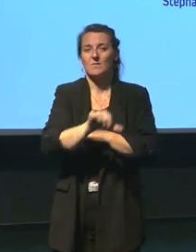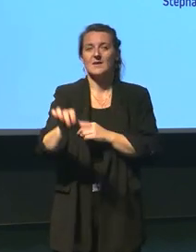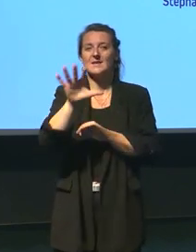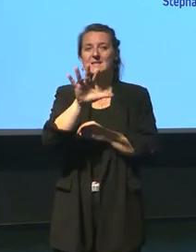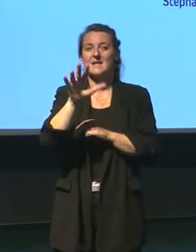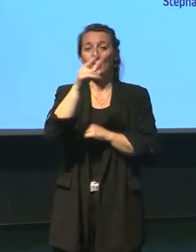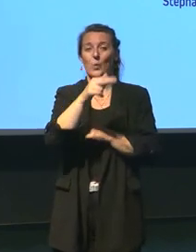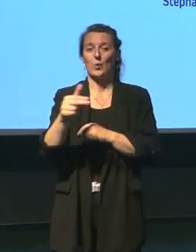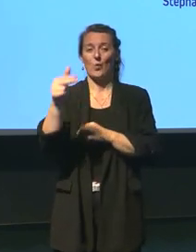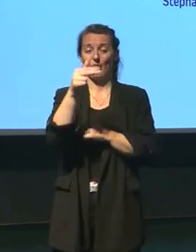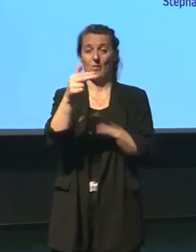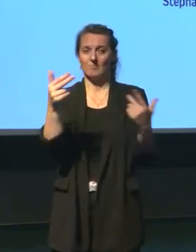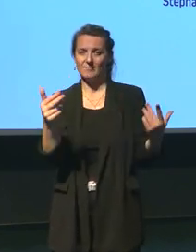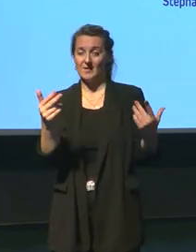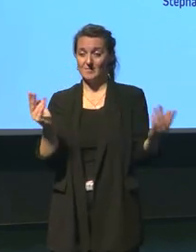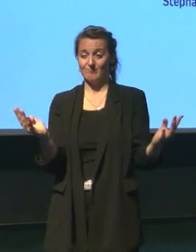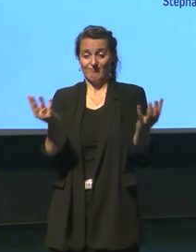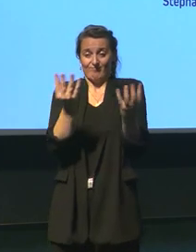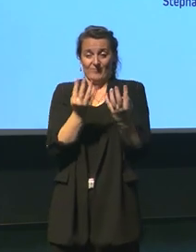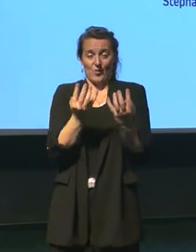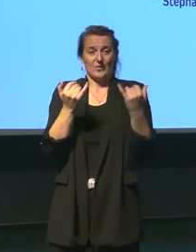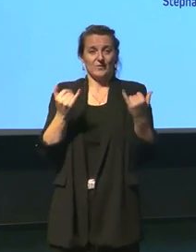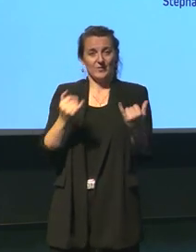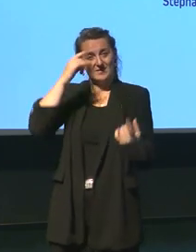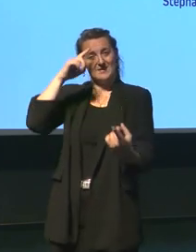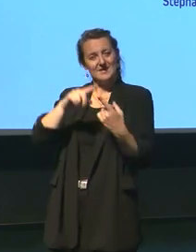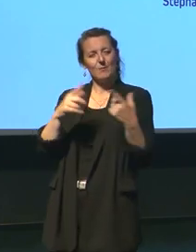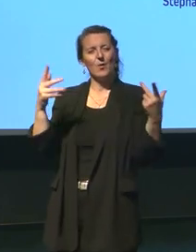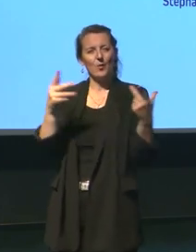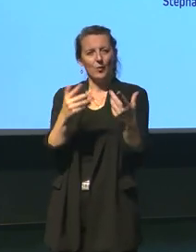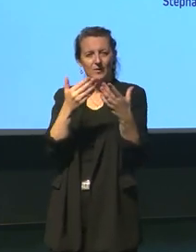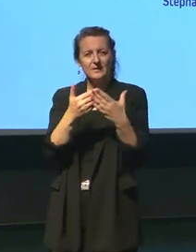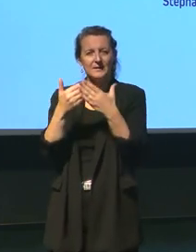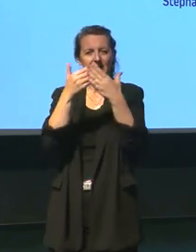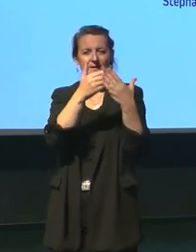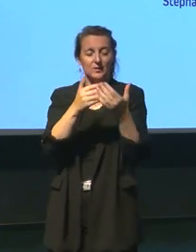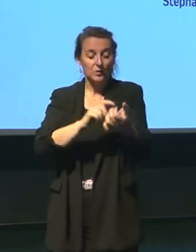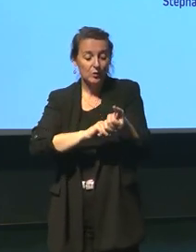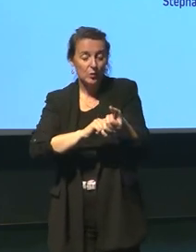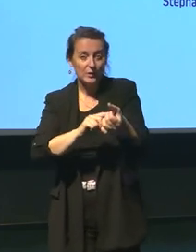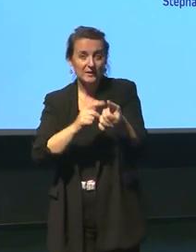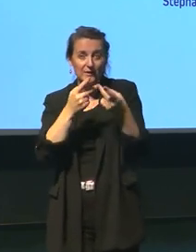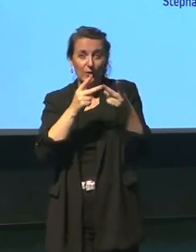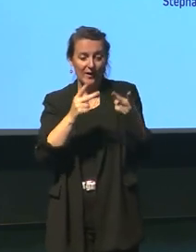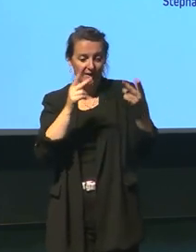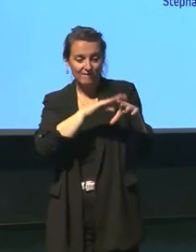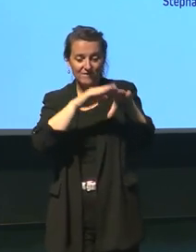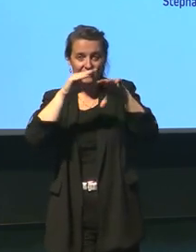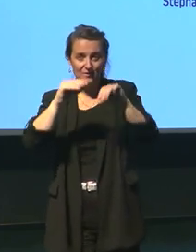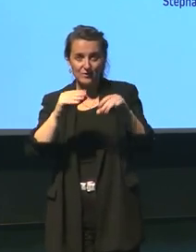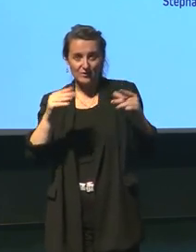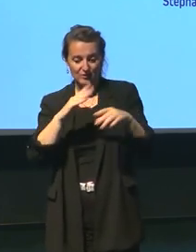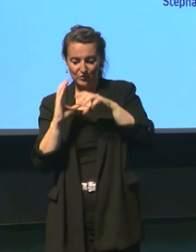novembre on se retrouve donc pour une conférence sur étudier les origines de la vie sur Terre quand la science se fait